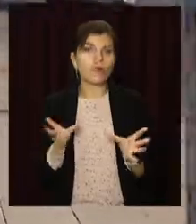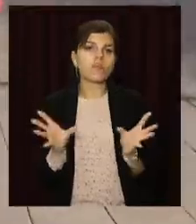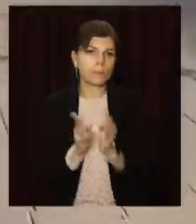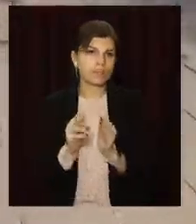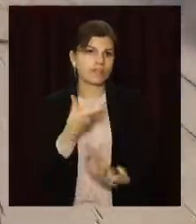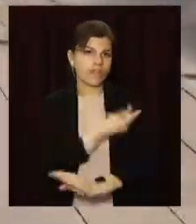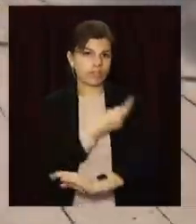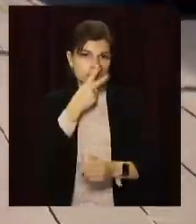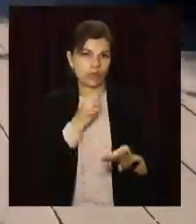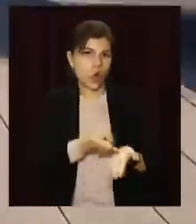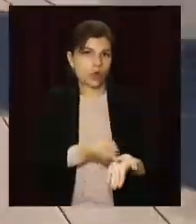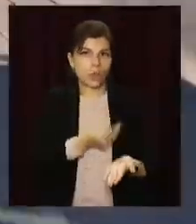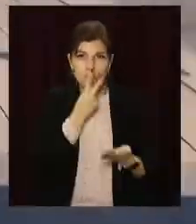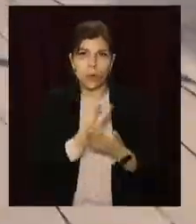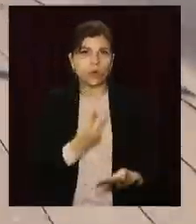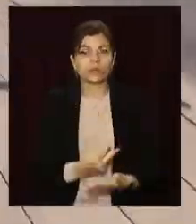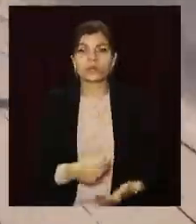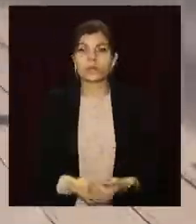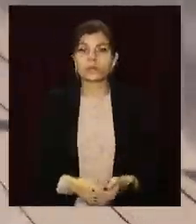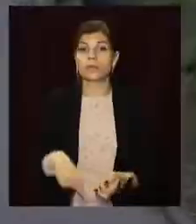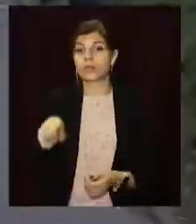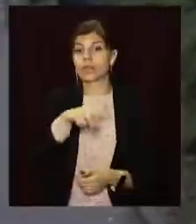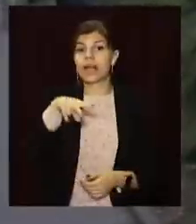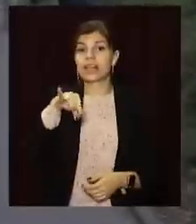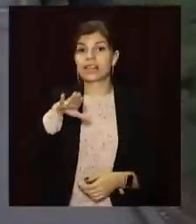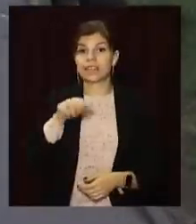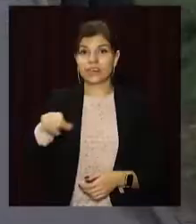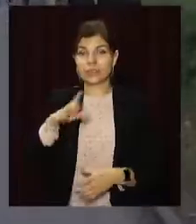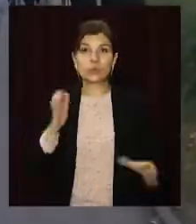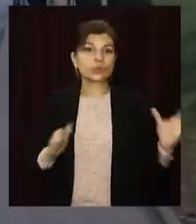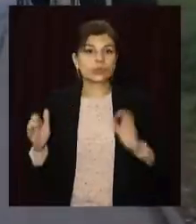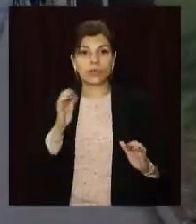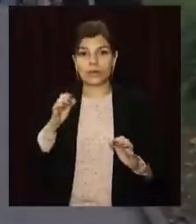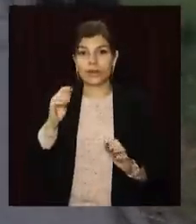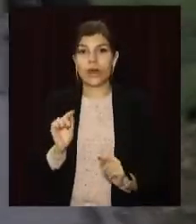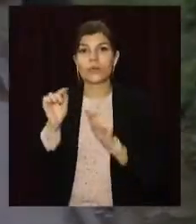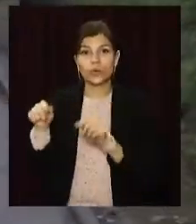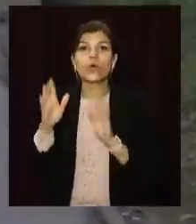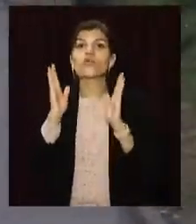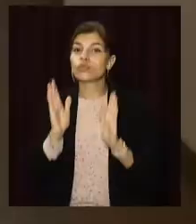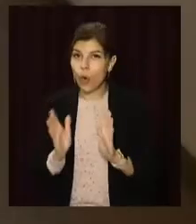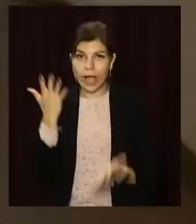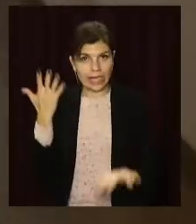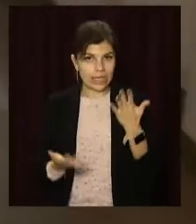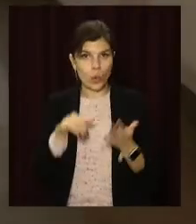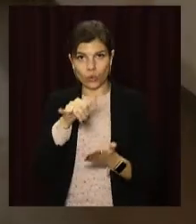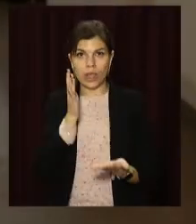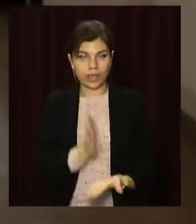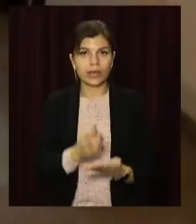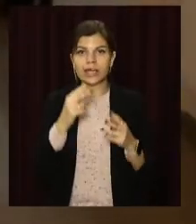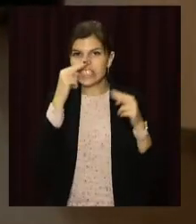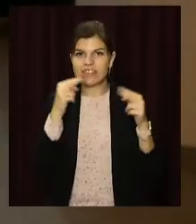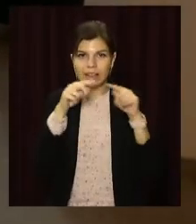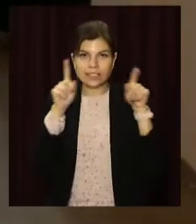Не оминуло обов'язково вакцинації литовських студентів. Потрапити до закладу освіти можна лише за наявності зеленого ковід